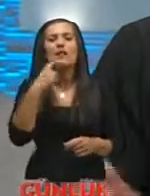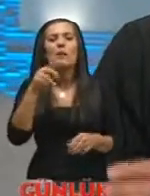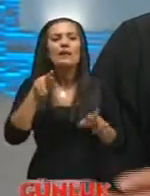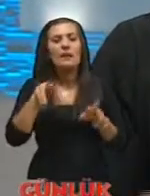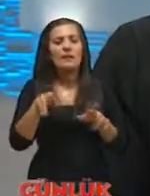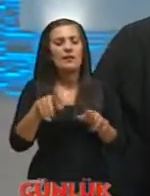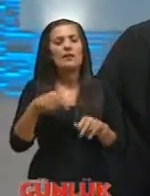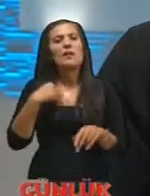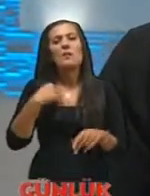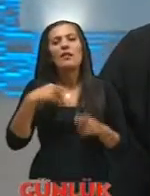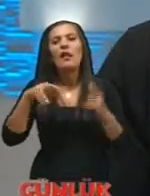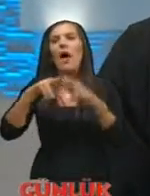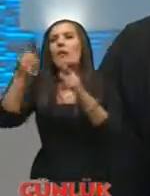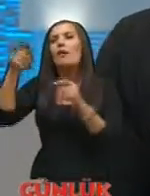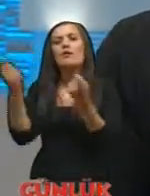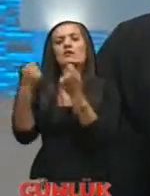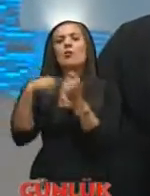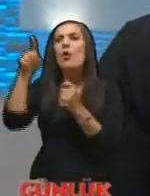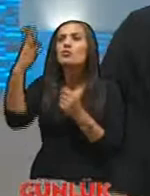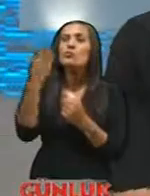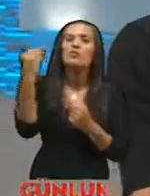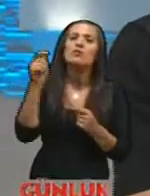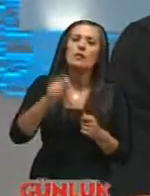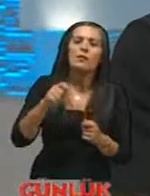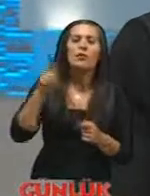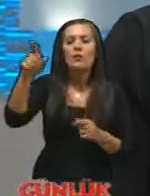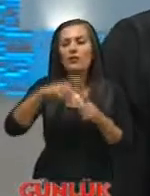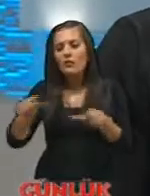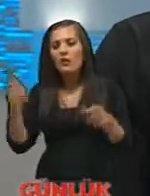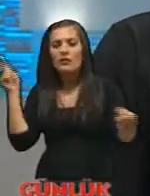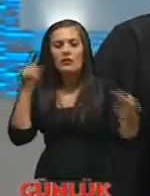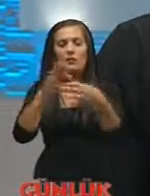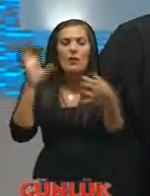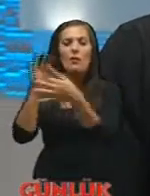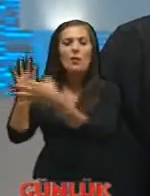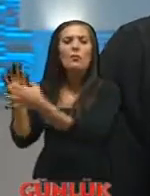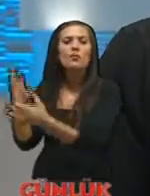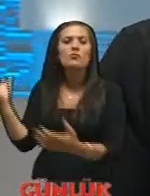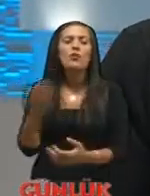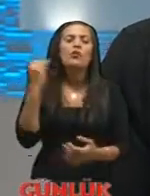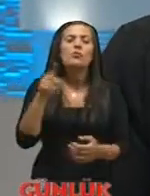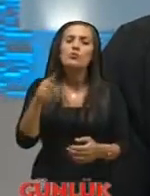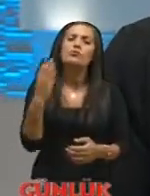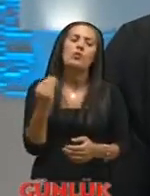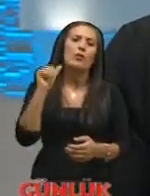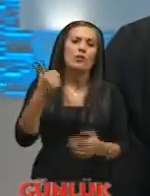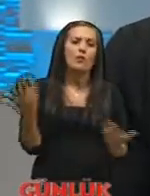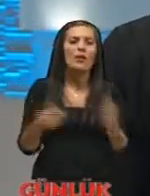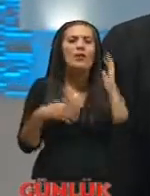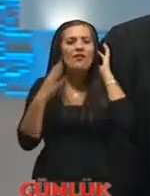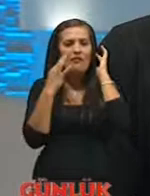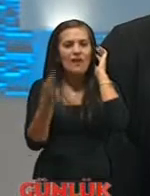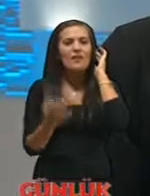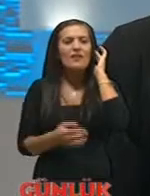ben işte Ahmet'le çalışacağım o çok güzel yapıyor bunu bunun dekoru kostümü yani onlar çok önemli artık fark